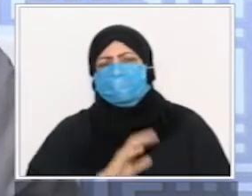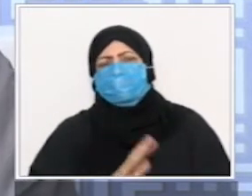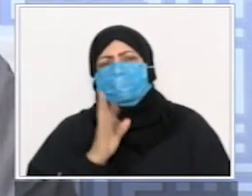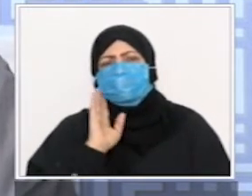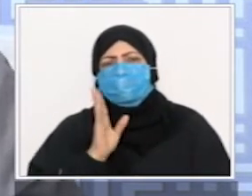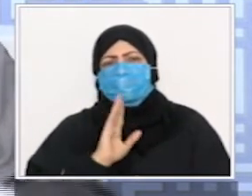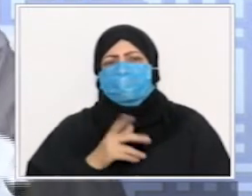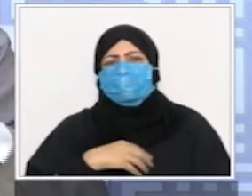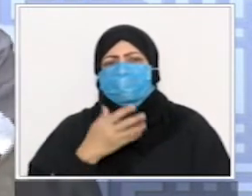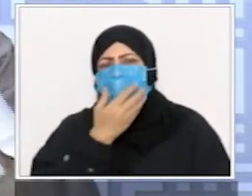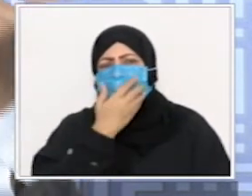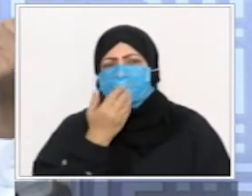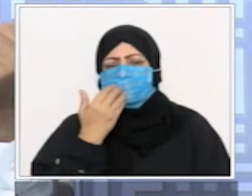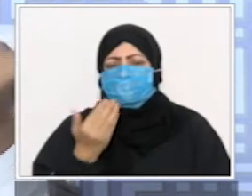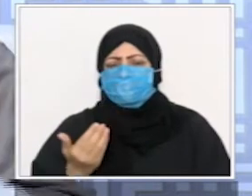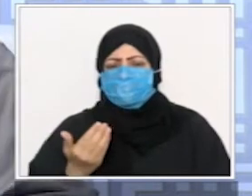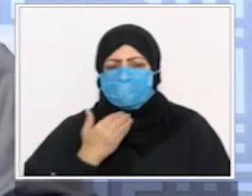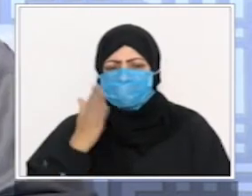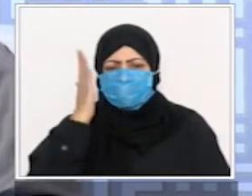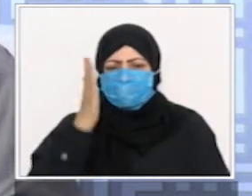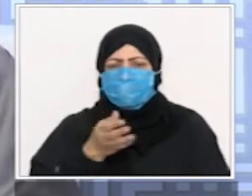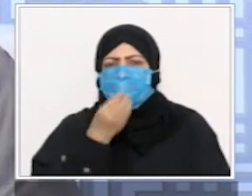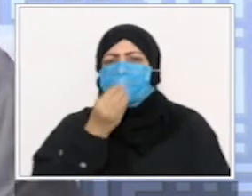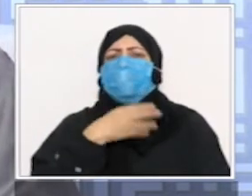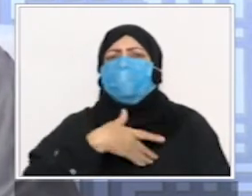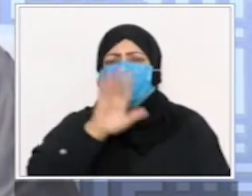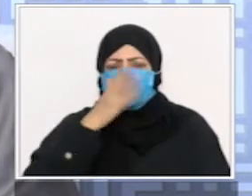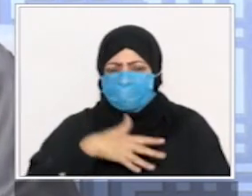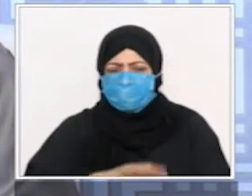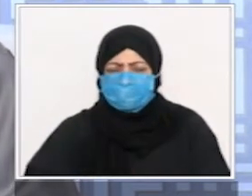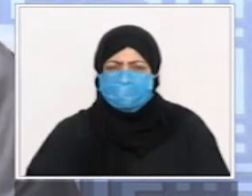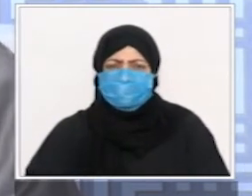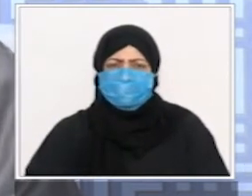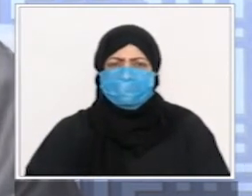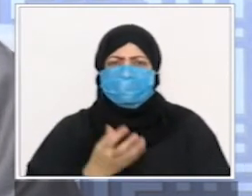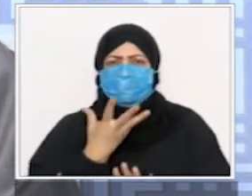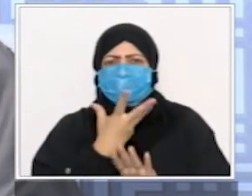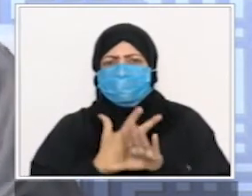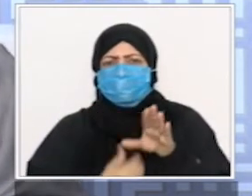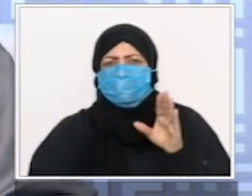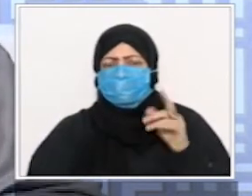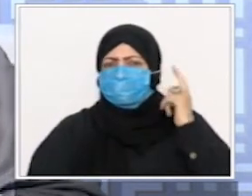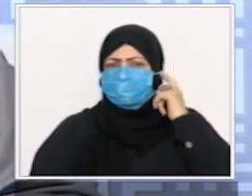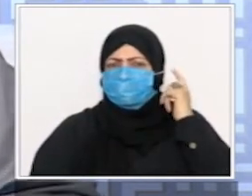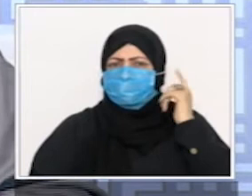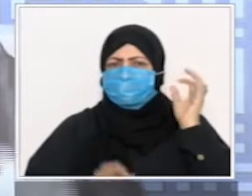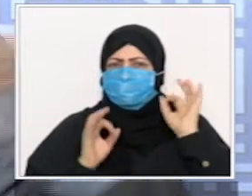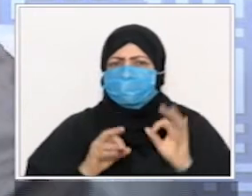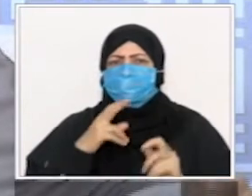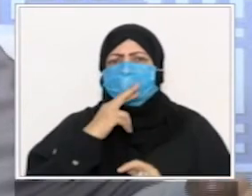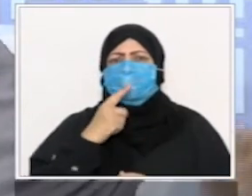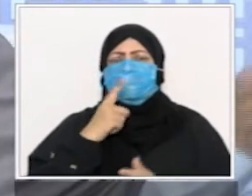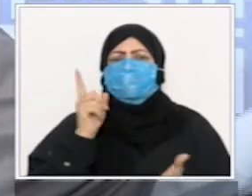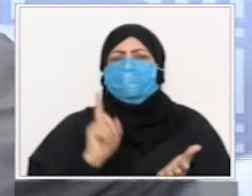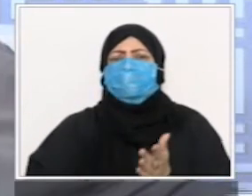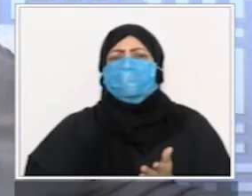فطروا ومتعدلوش وفي الفجر يدن الفجر الكاذب يديروا فيه على الفجر الحقيقي وبعدها يدنوا في أدان آخر بربع